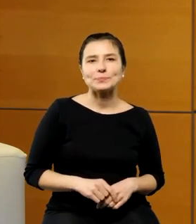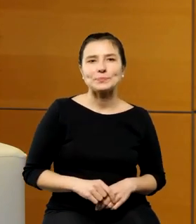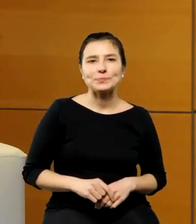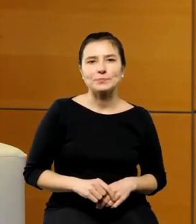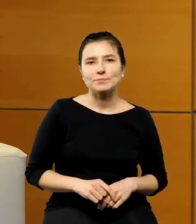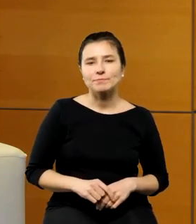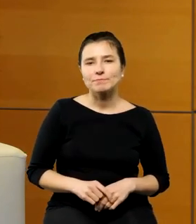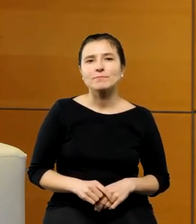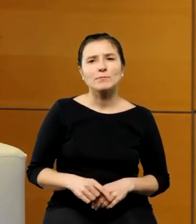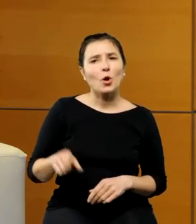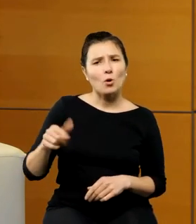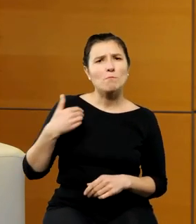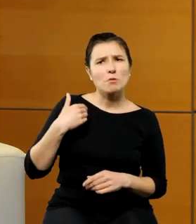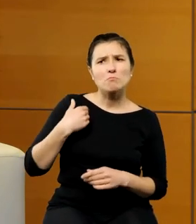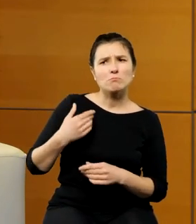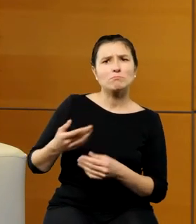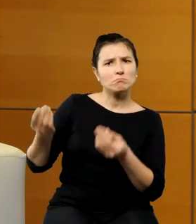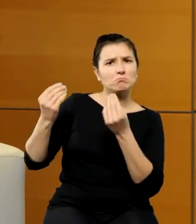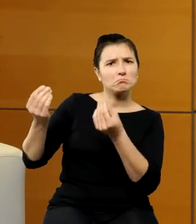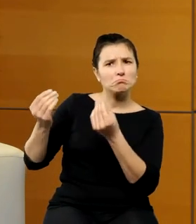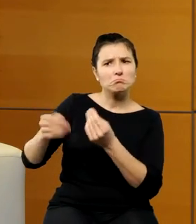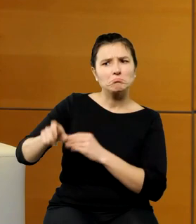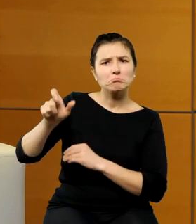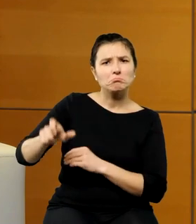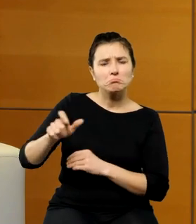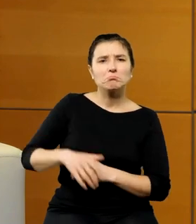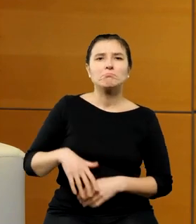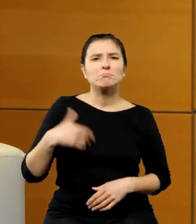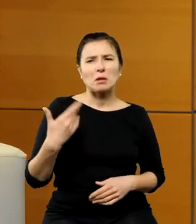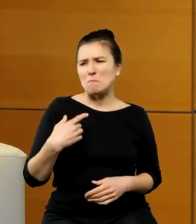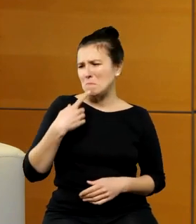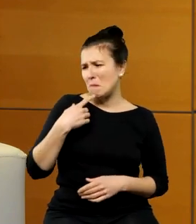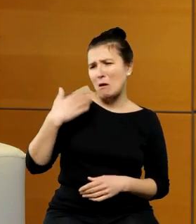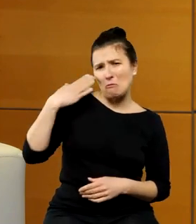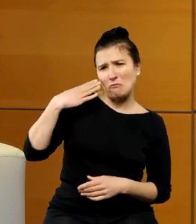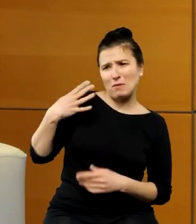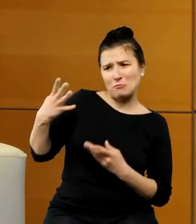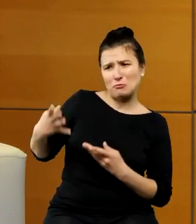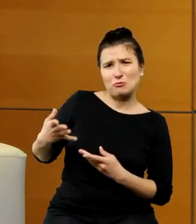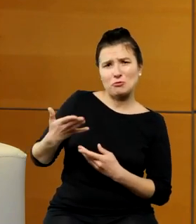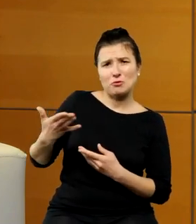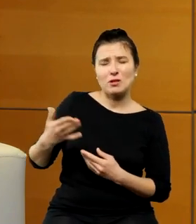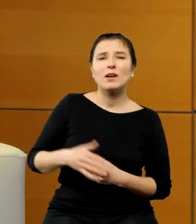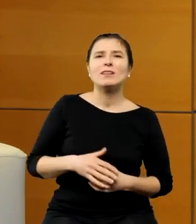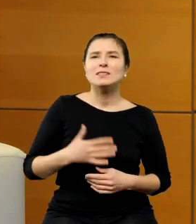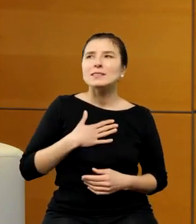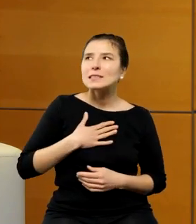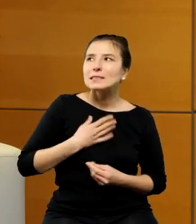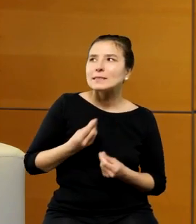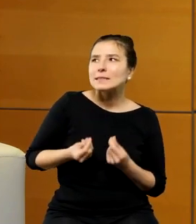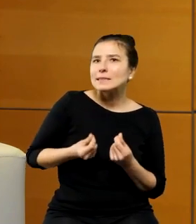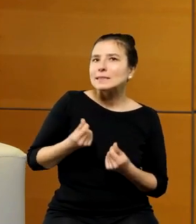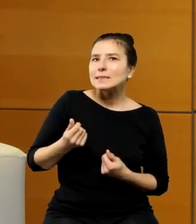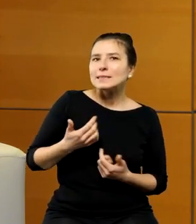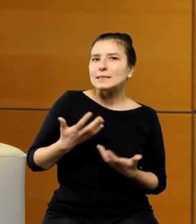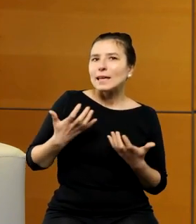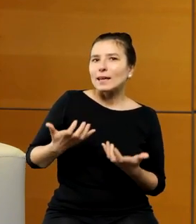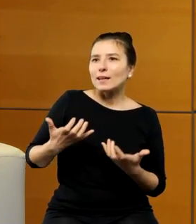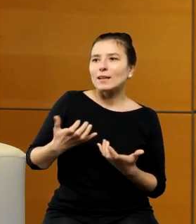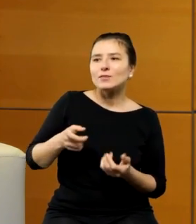postacią z całą pewnością wybitną z drugiej tak mało o wiadomo więc taka pokusa żeby te